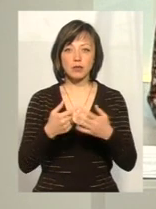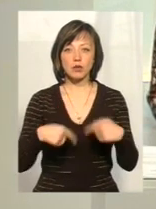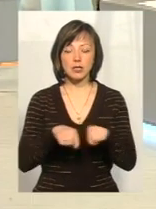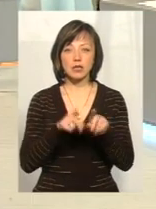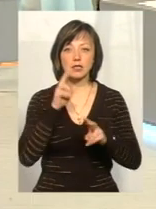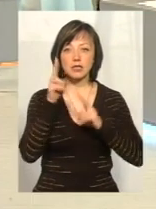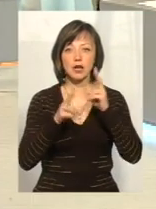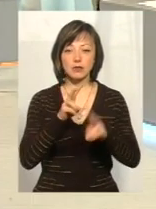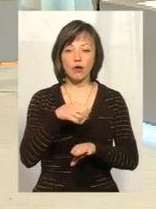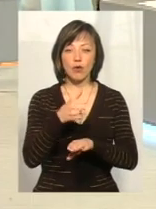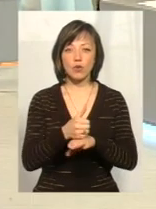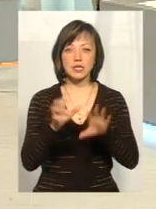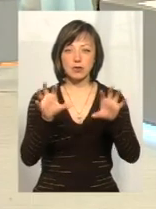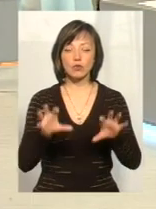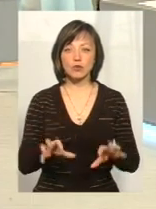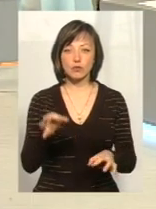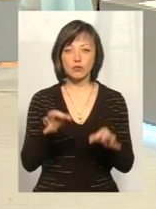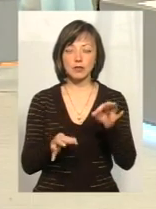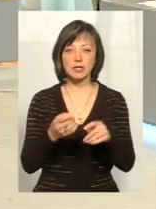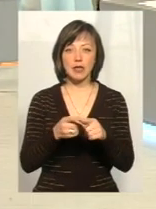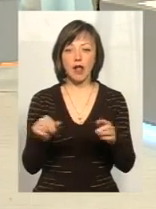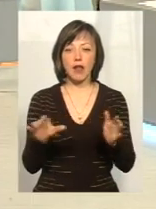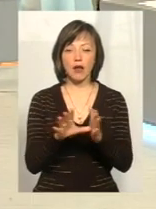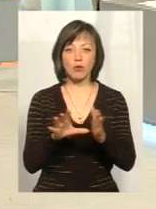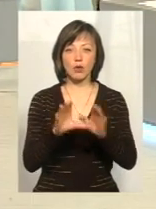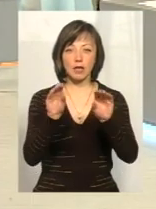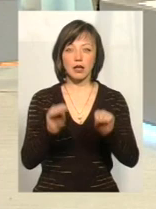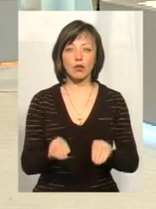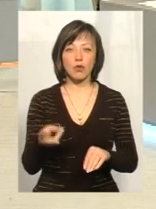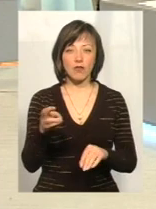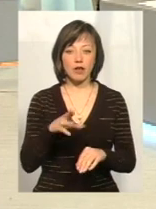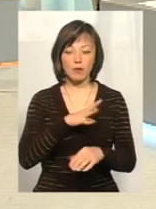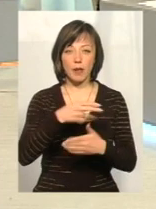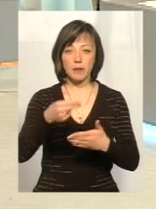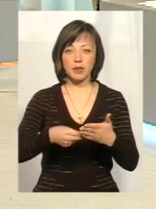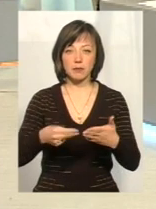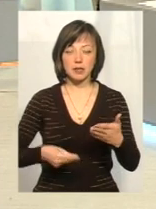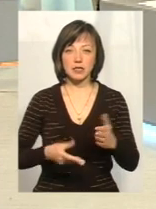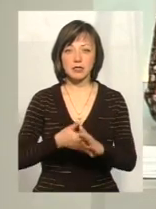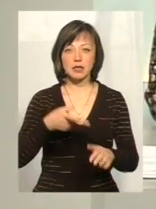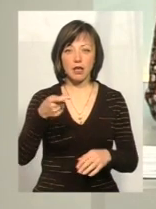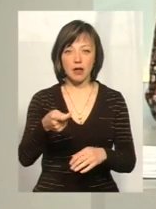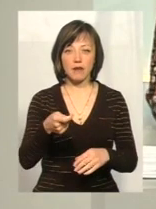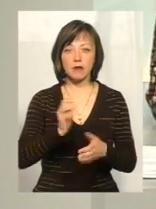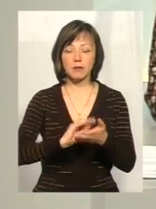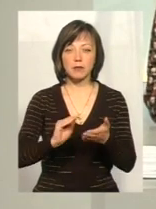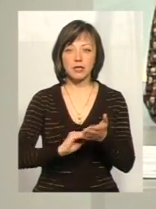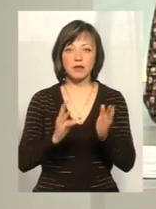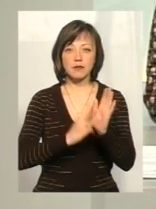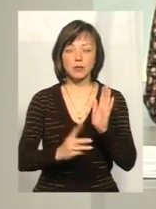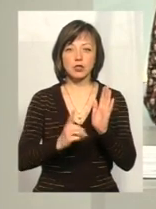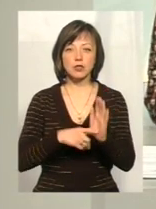оскаржити в Конституційному суді, електронне оце декларування. Була підписана відповідна заява, її підписали 86